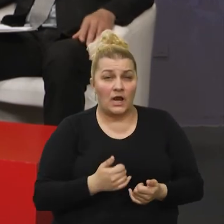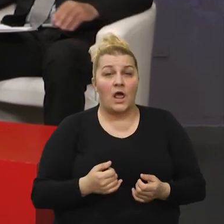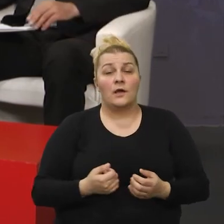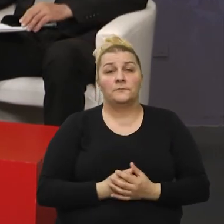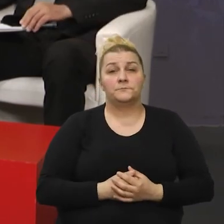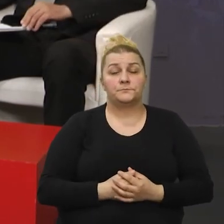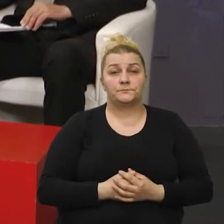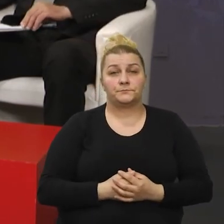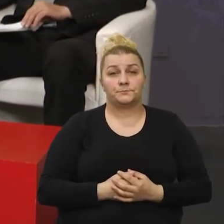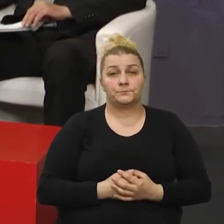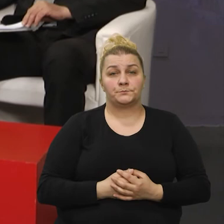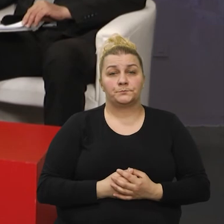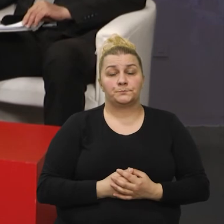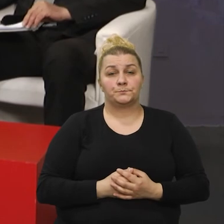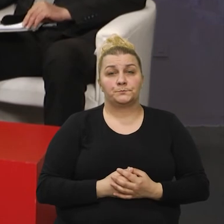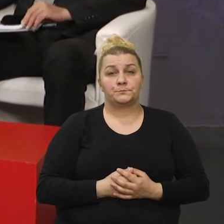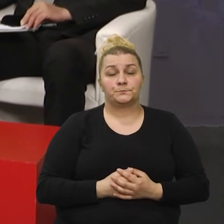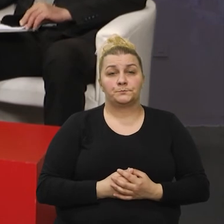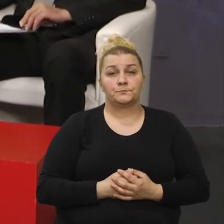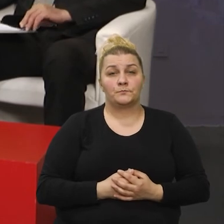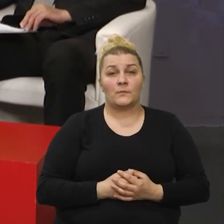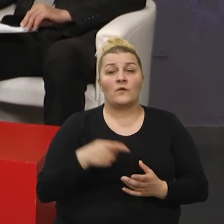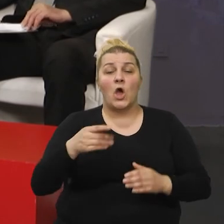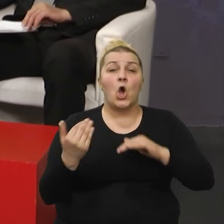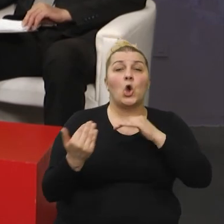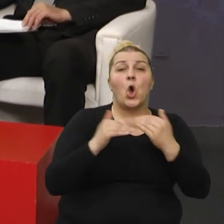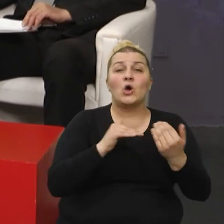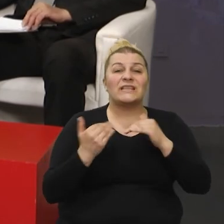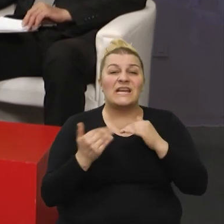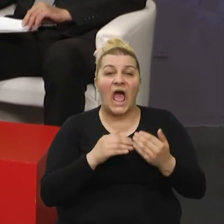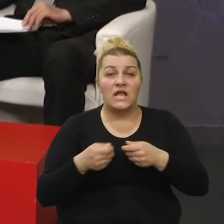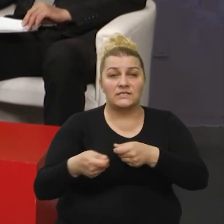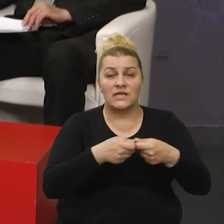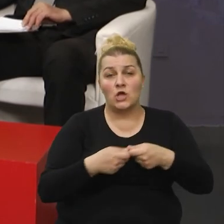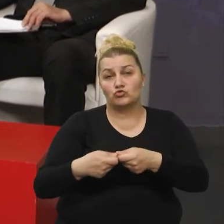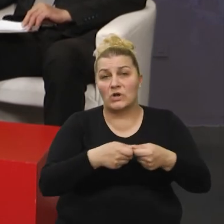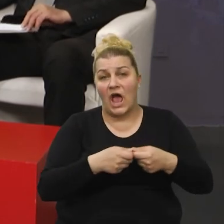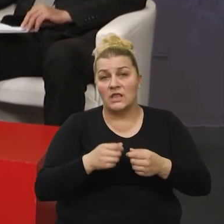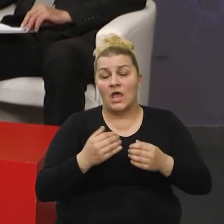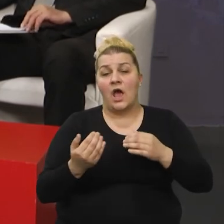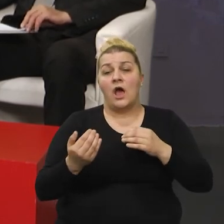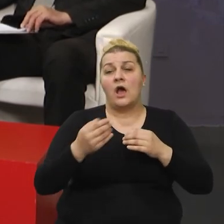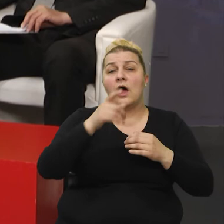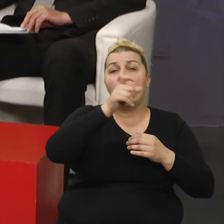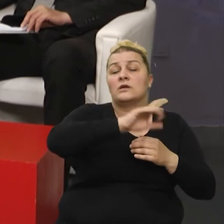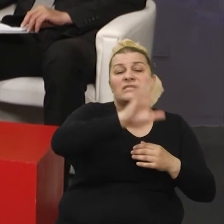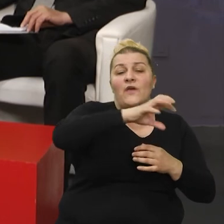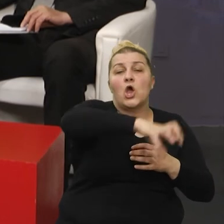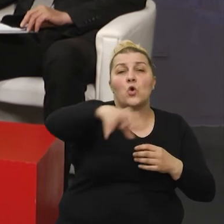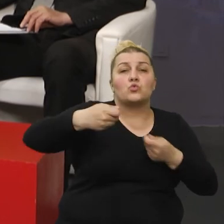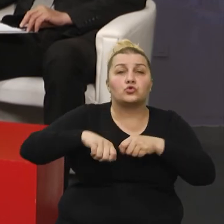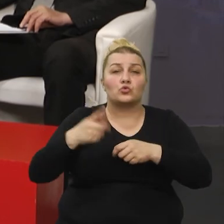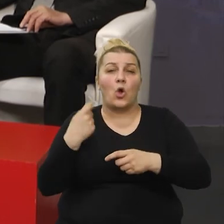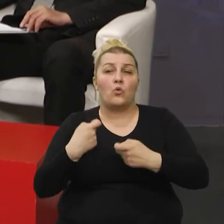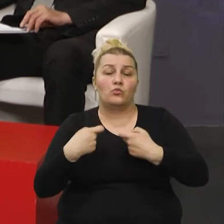me ispravite ako nije tako, ta koordinacija ratnih poslobi grada, Splita stradaničkih udruga,